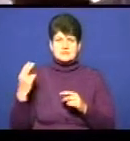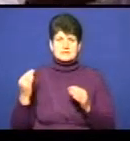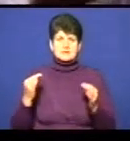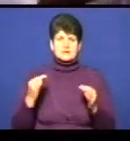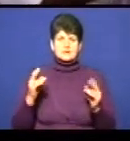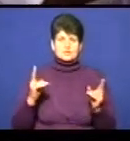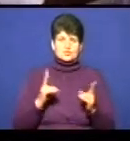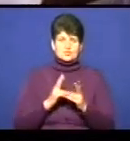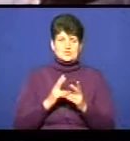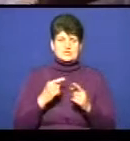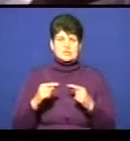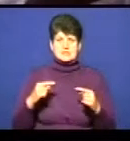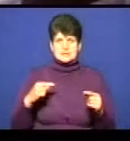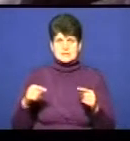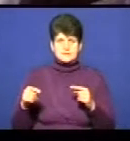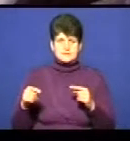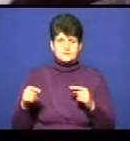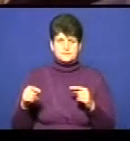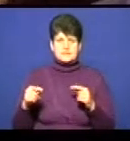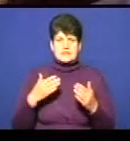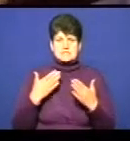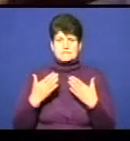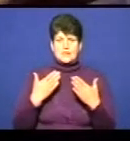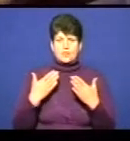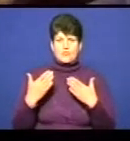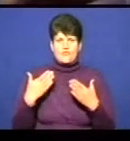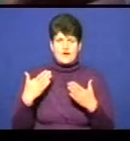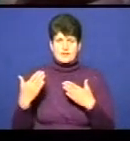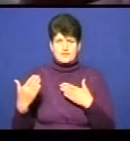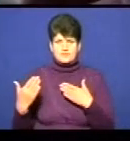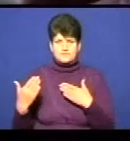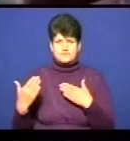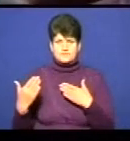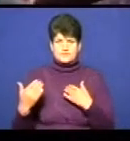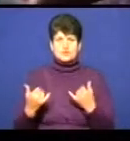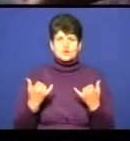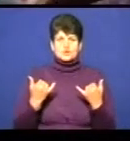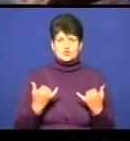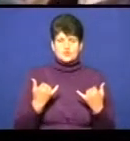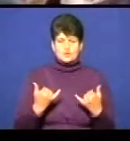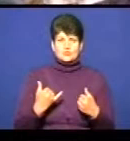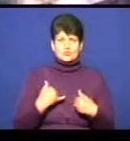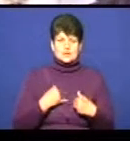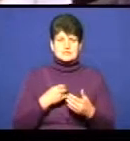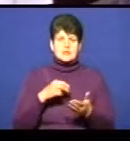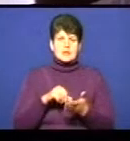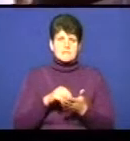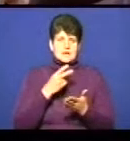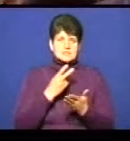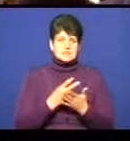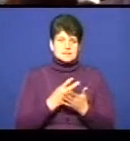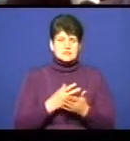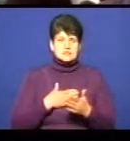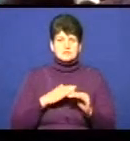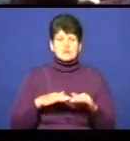різними такими спілкування, і сьогодні от у нас презентація, наші